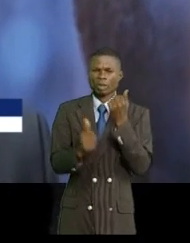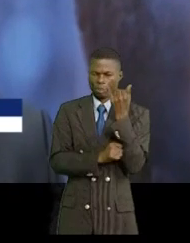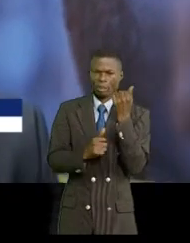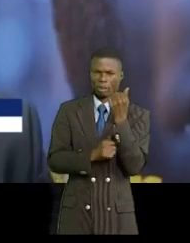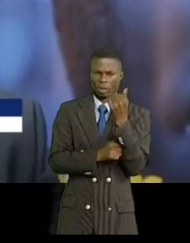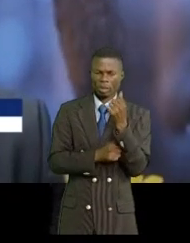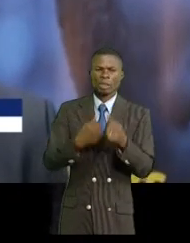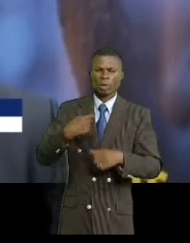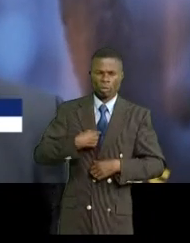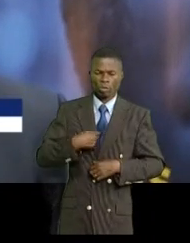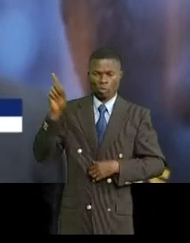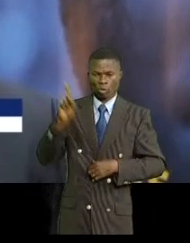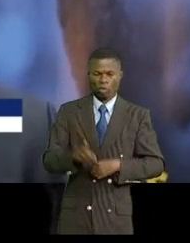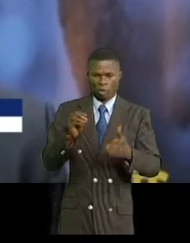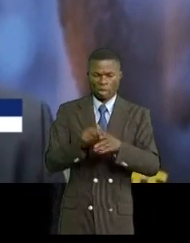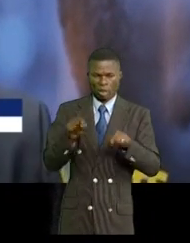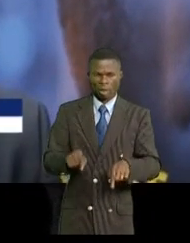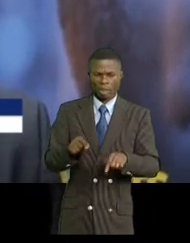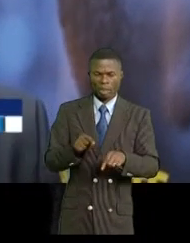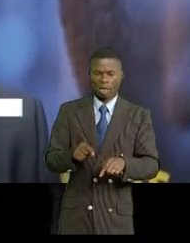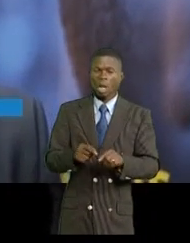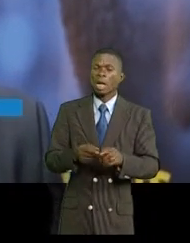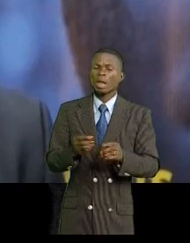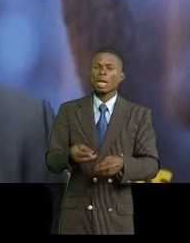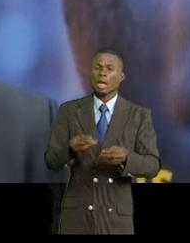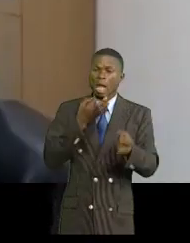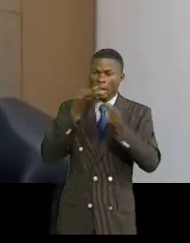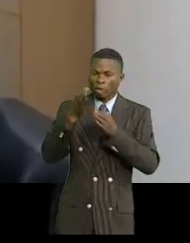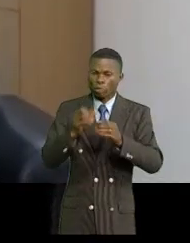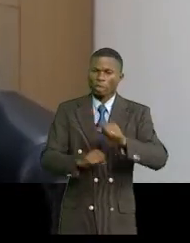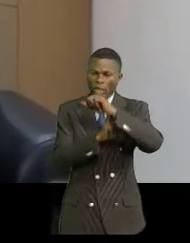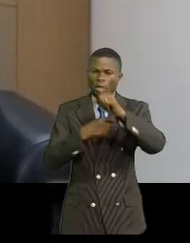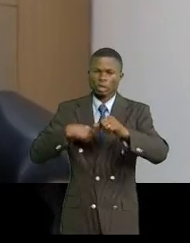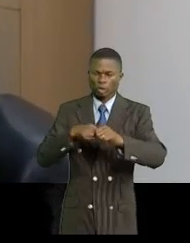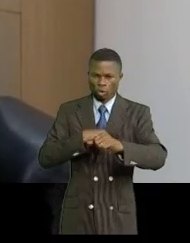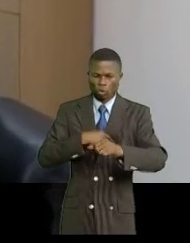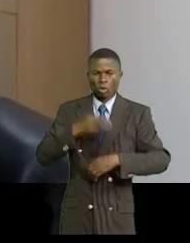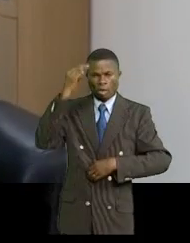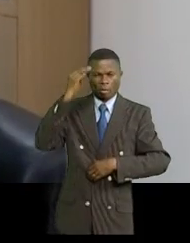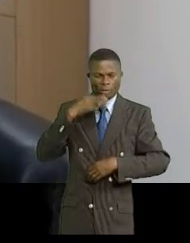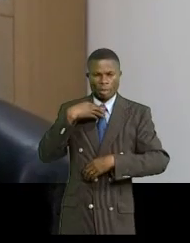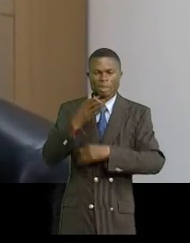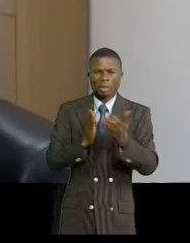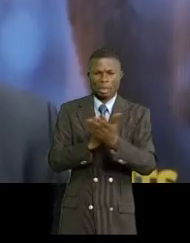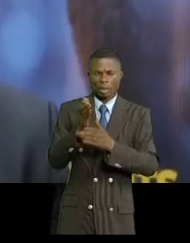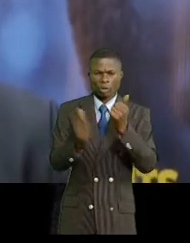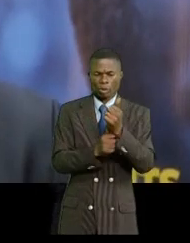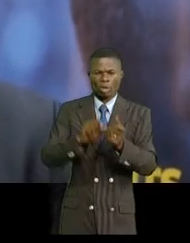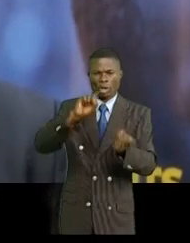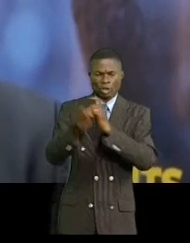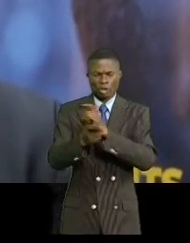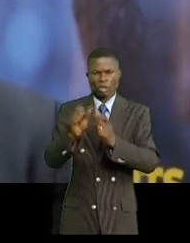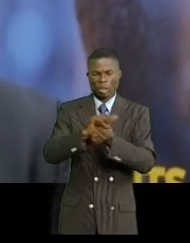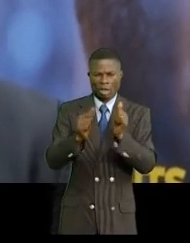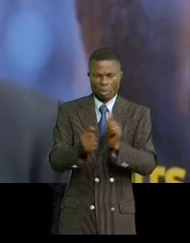suis venu aujourd'hui pour offrir notre soutien pour les efforts du ministre des droits humains pour améliorer la situation des droits